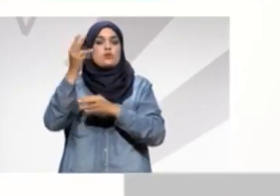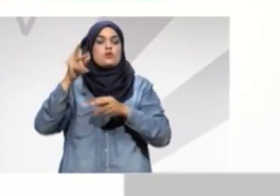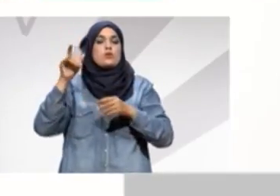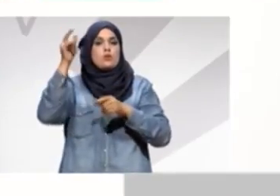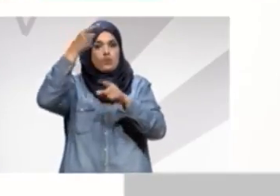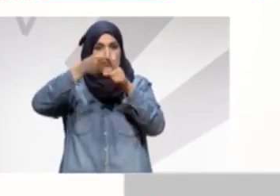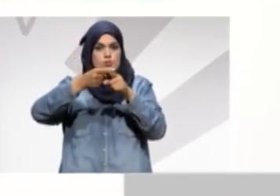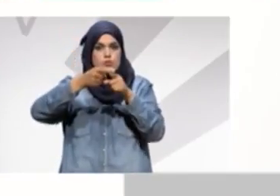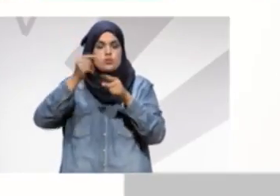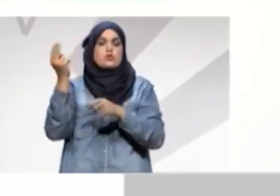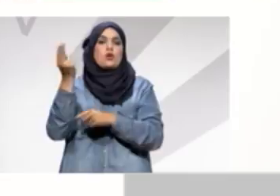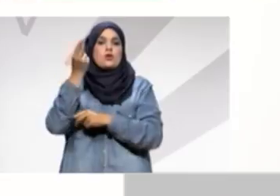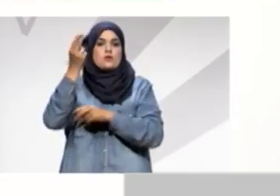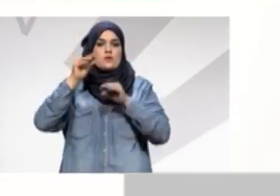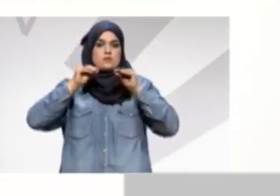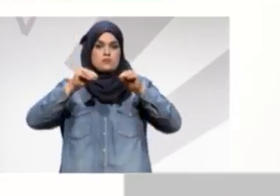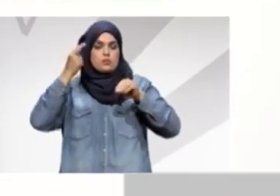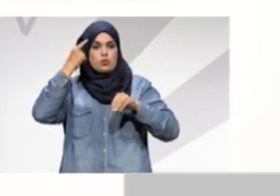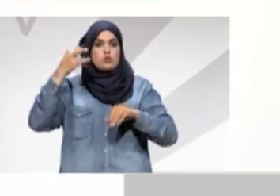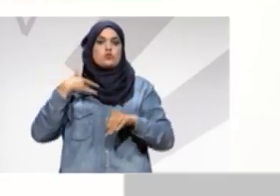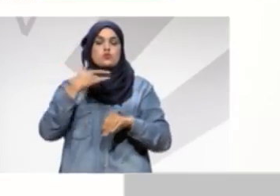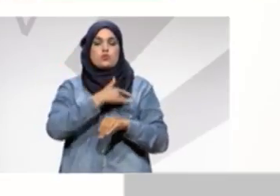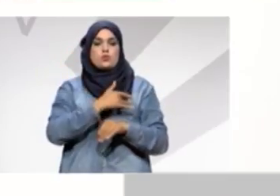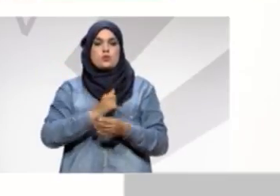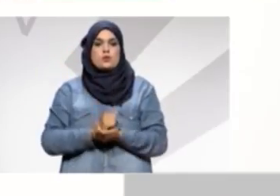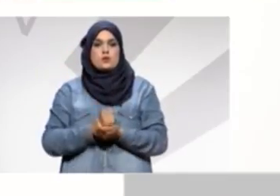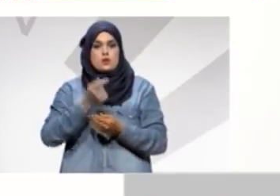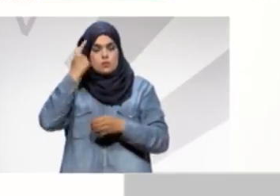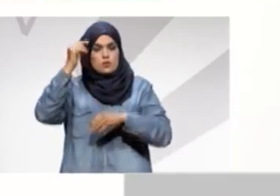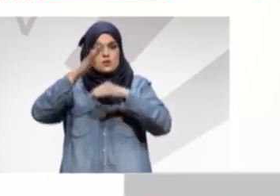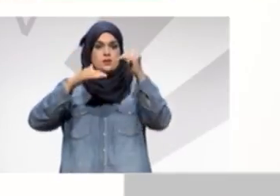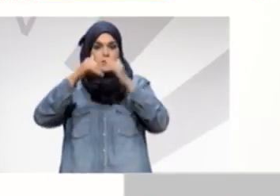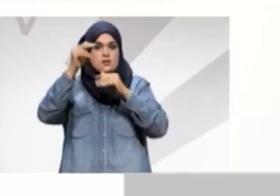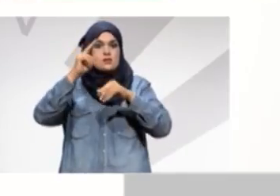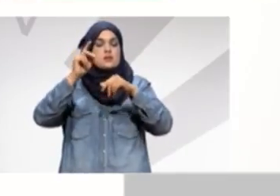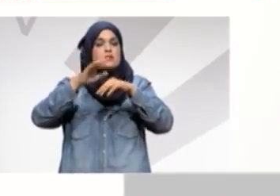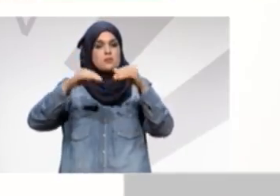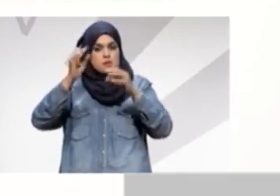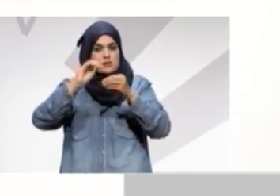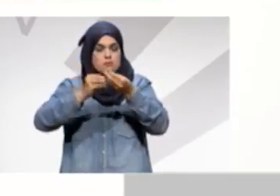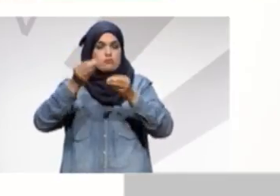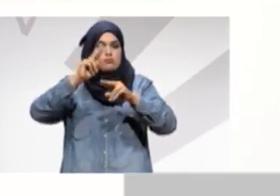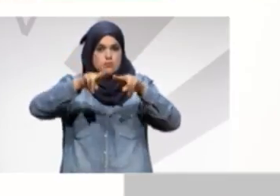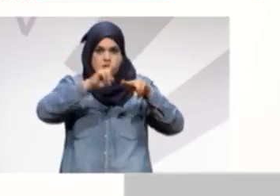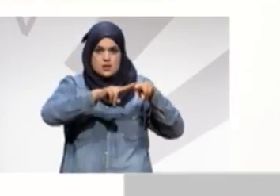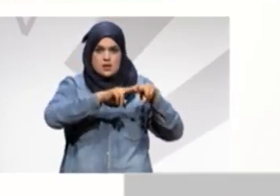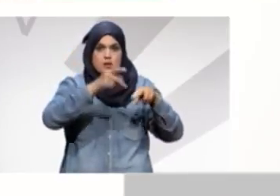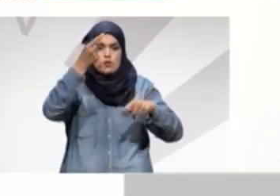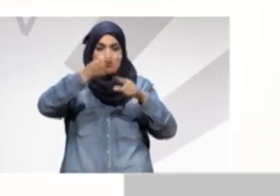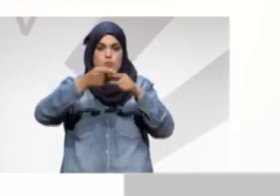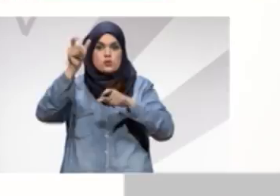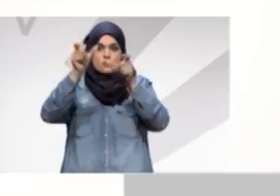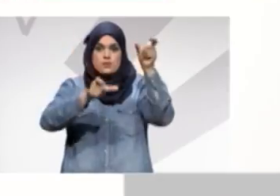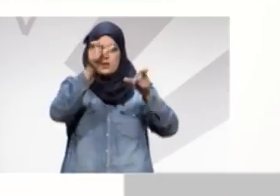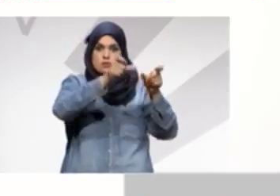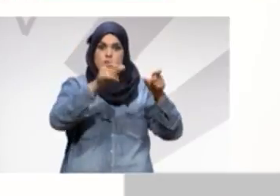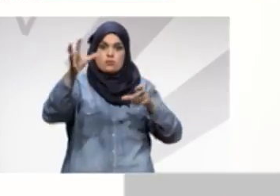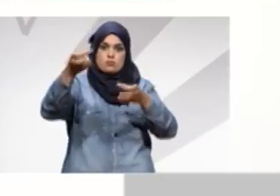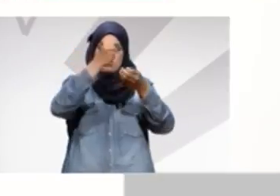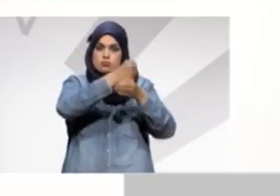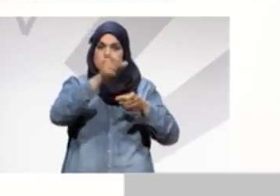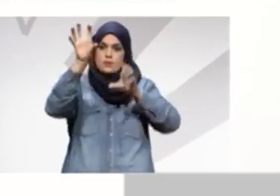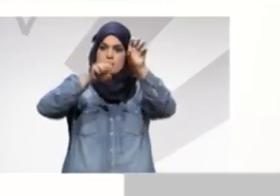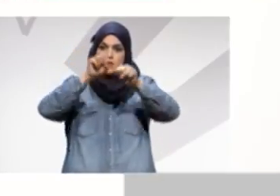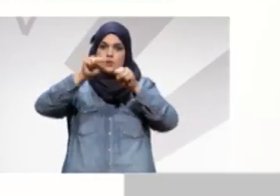كلية طب جامعي سيانة التجهيزات الطبية بالمستشفيات المحلية بالجهة دعم الجهة